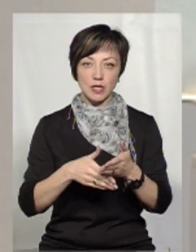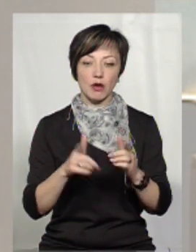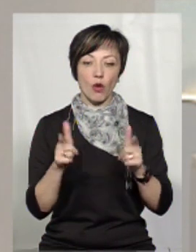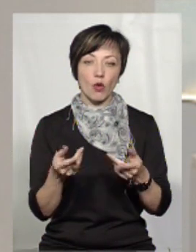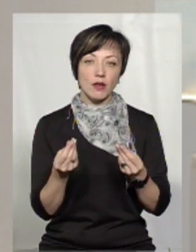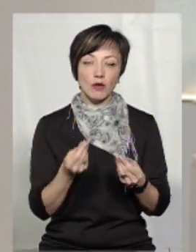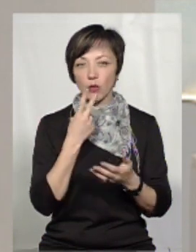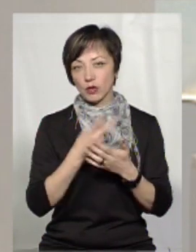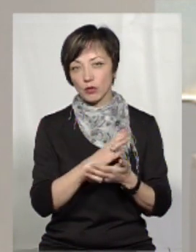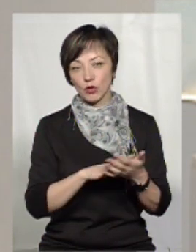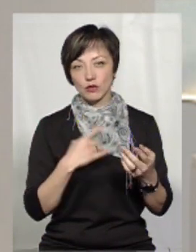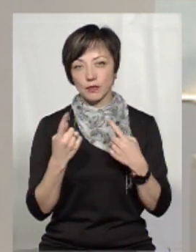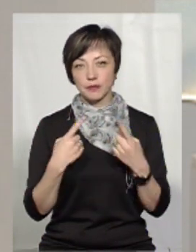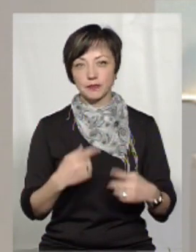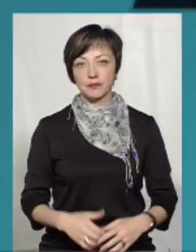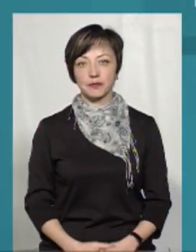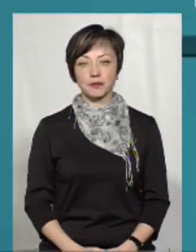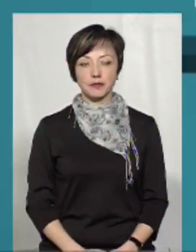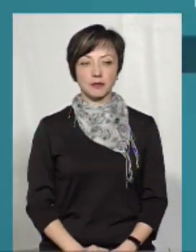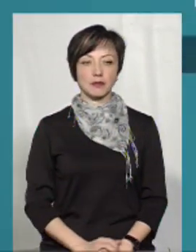готівкою. Подивимось і продовжимо розмову.